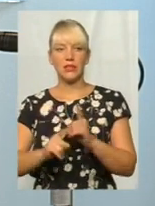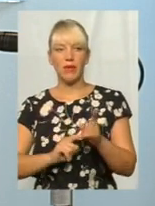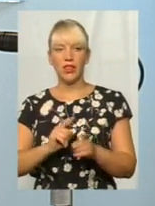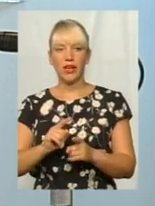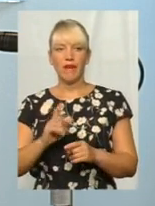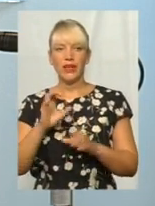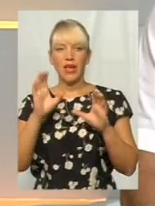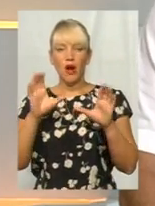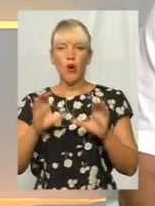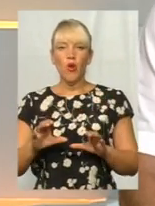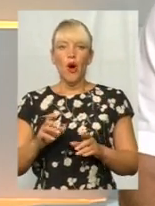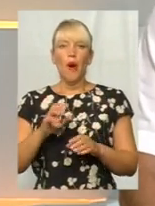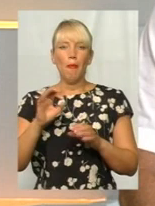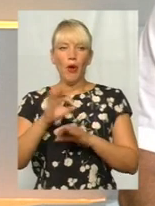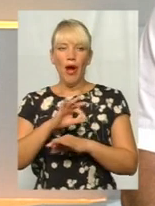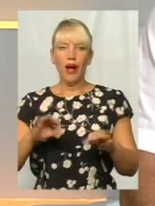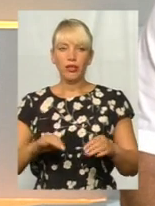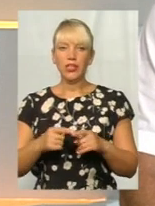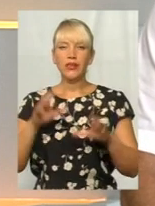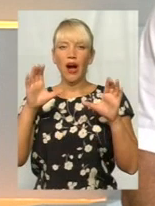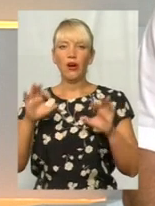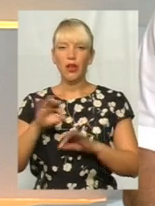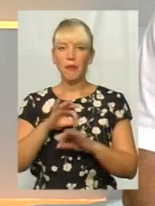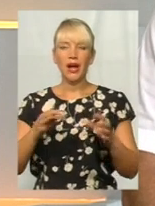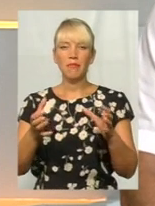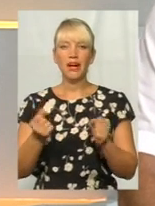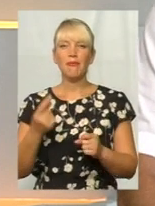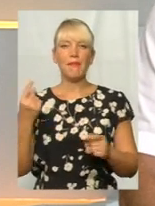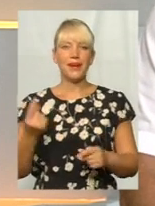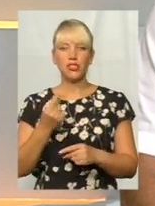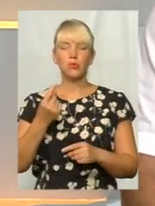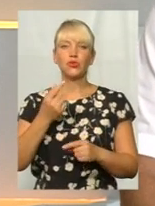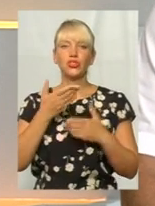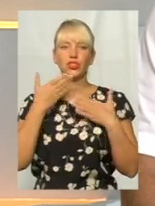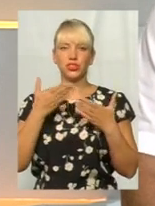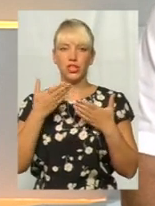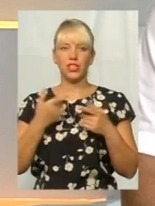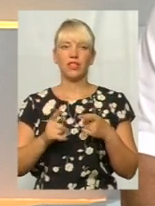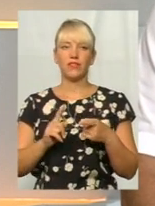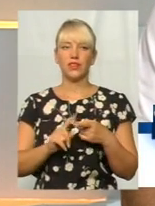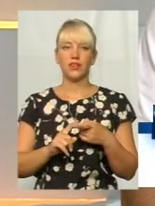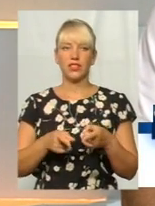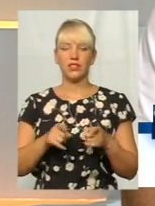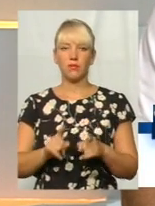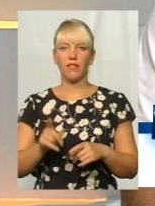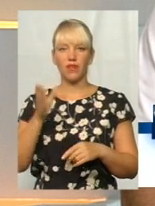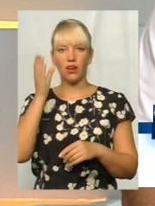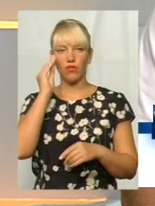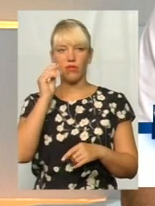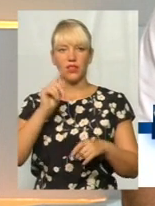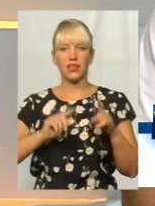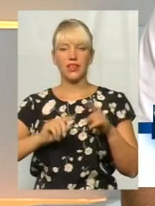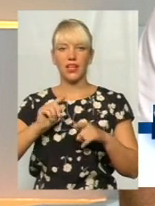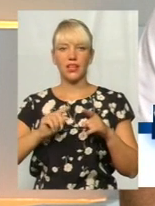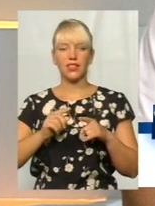законопроект. Законопроект прийнятий в першому читанні, насправді, з врахуванням деяких